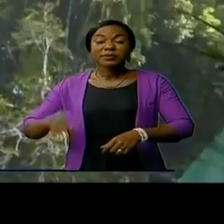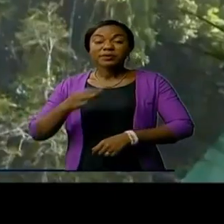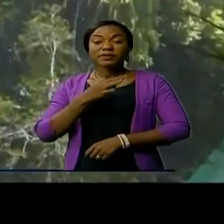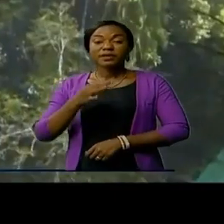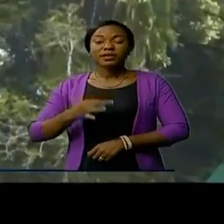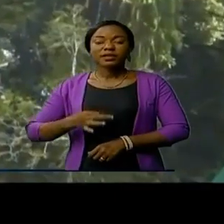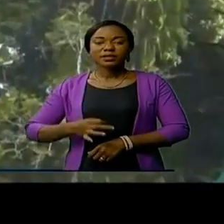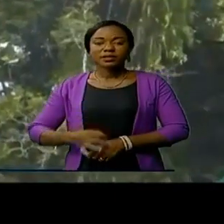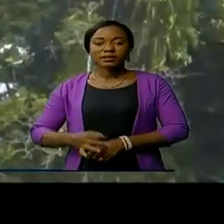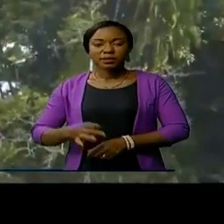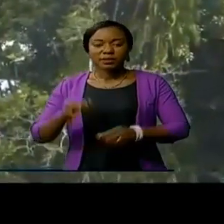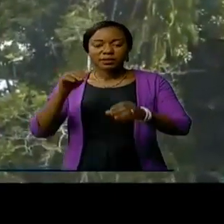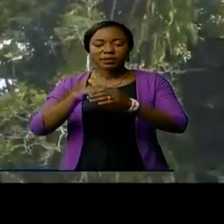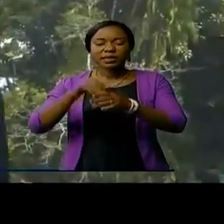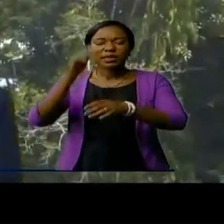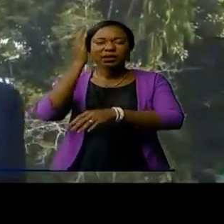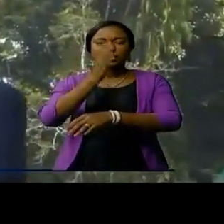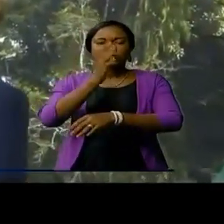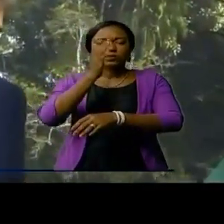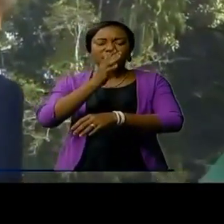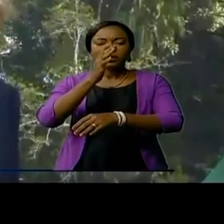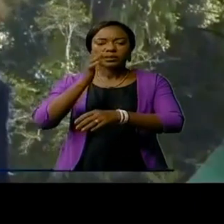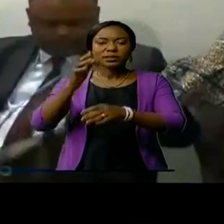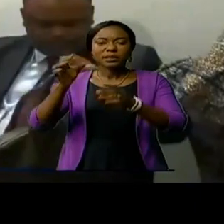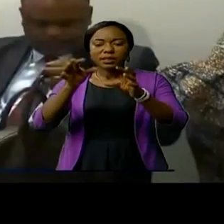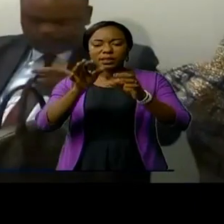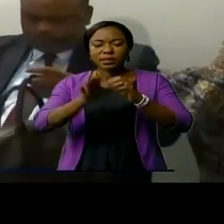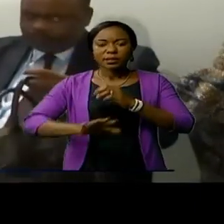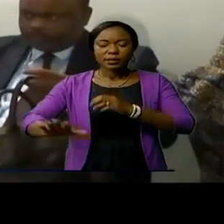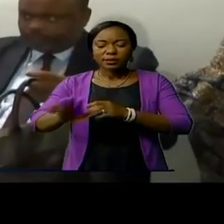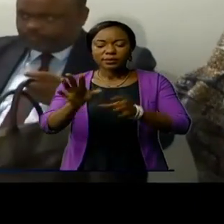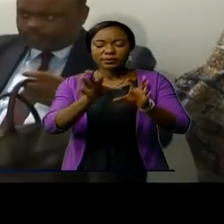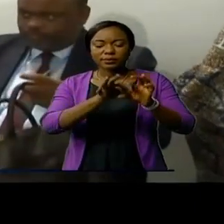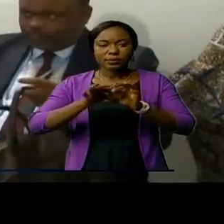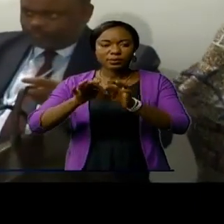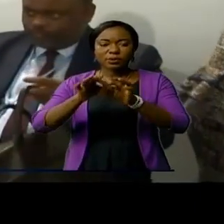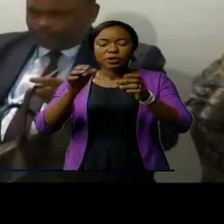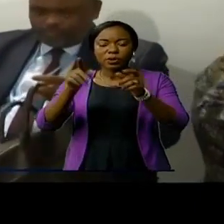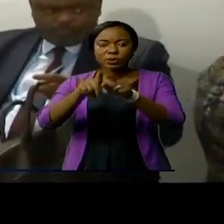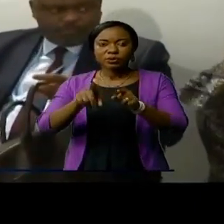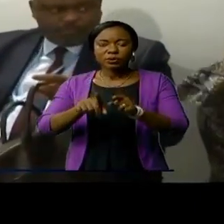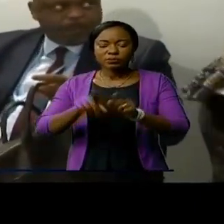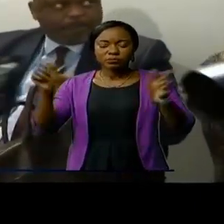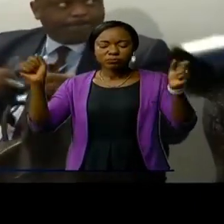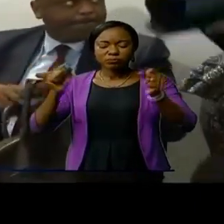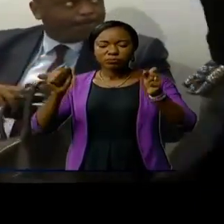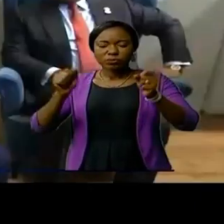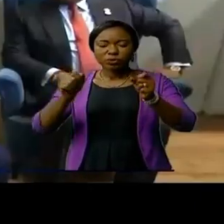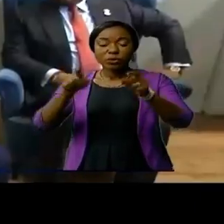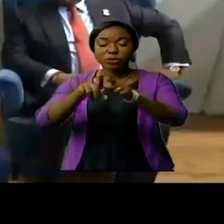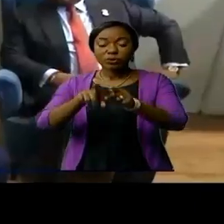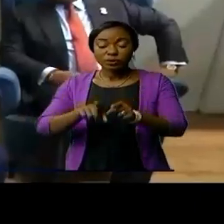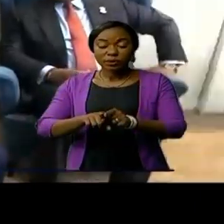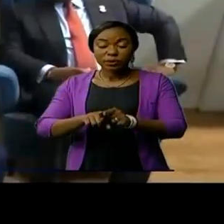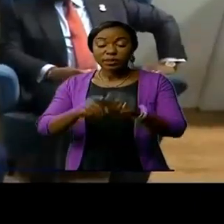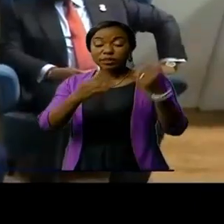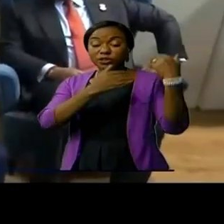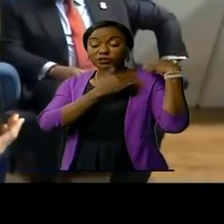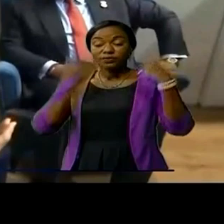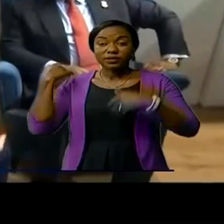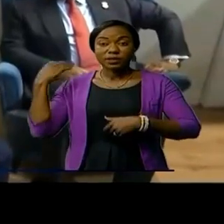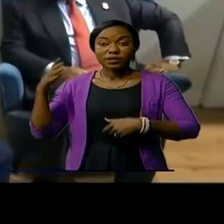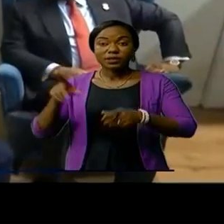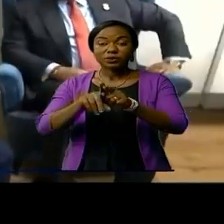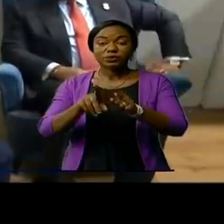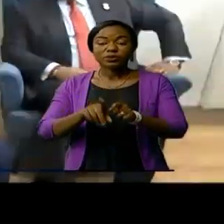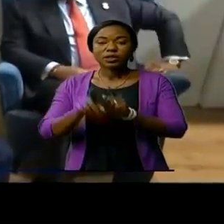-Chulombo, à la conférence des Nations unies sur le climat à Glasgow, en Écosse. Déjà sur place, le chef de l'État a eu